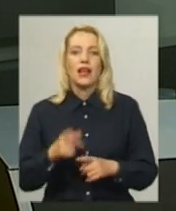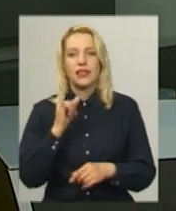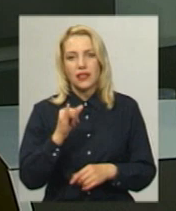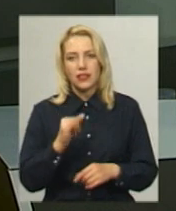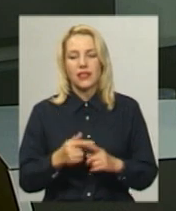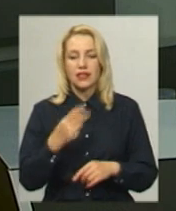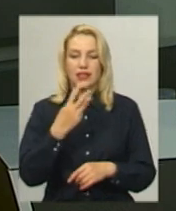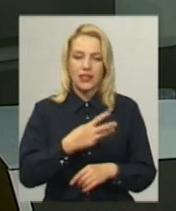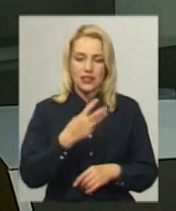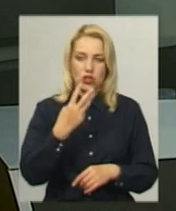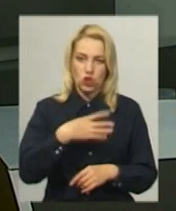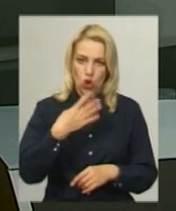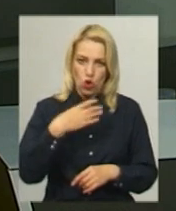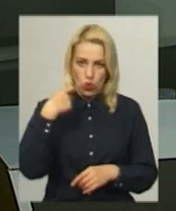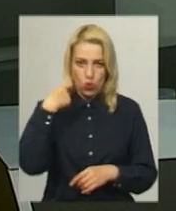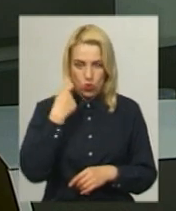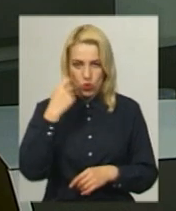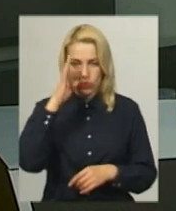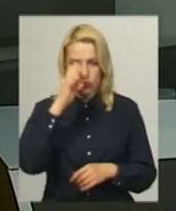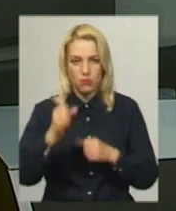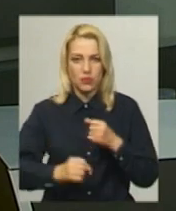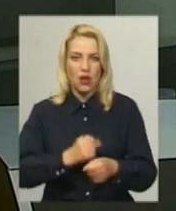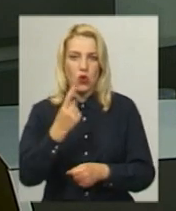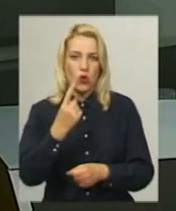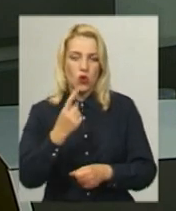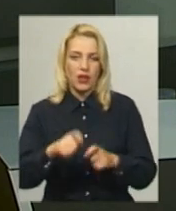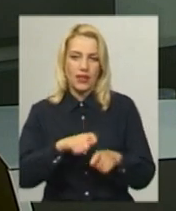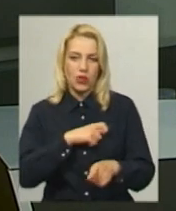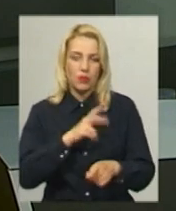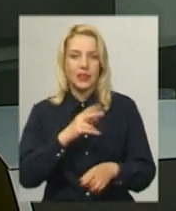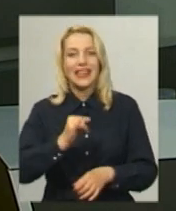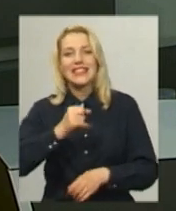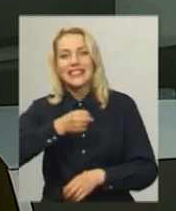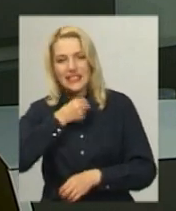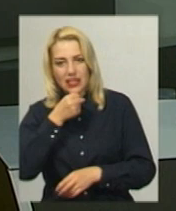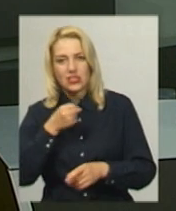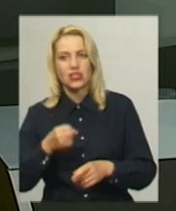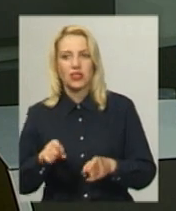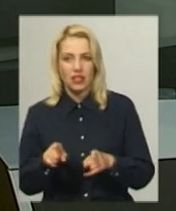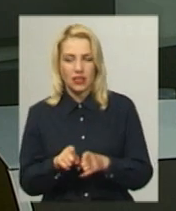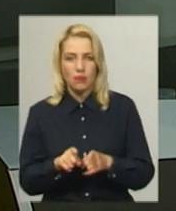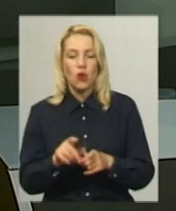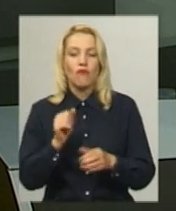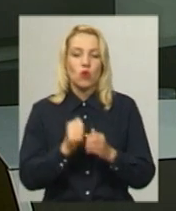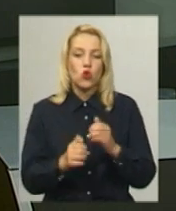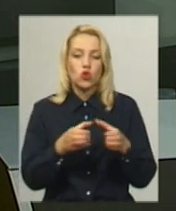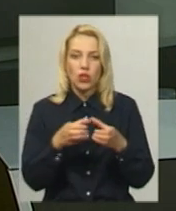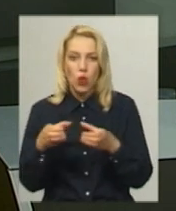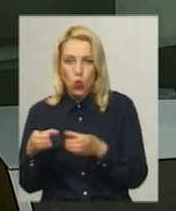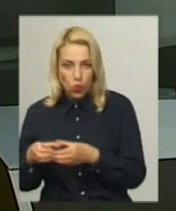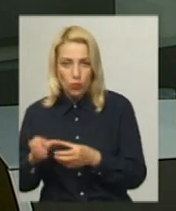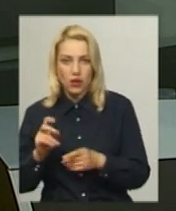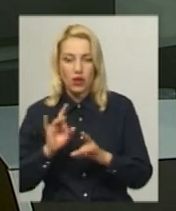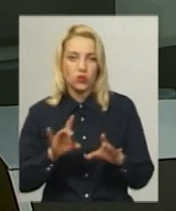-річні учасники мали забіг 1 кілометр, як і на старшій, яким виповнилося 40 років. У кожній групі, каже